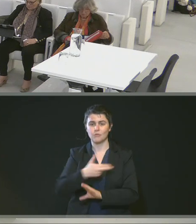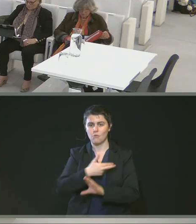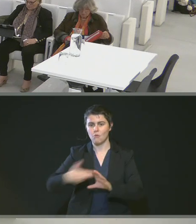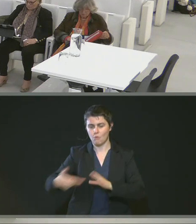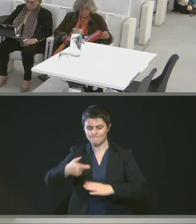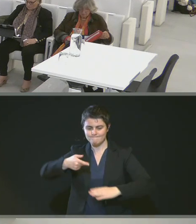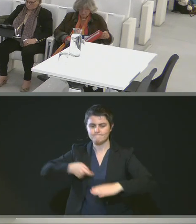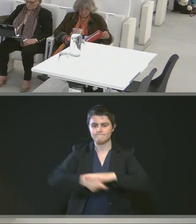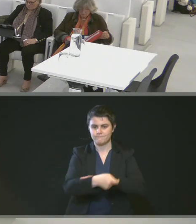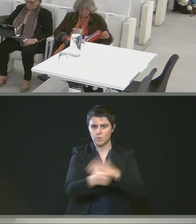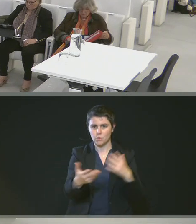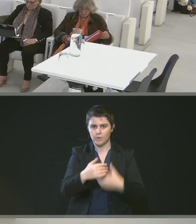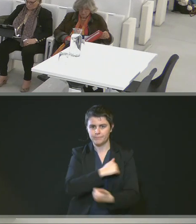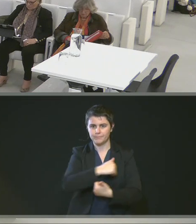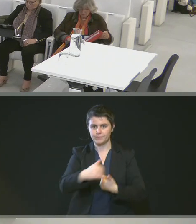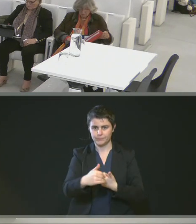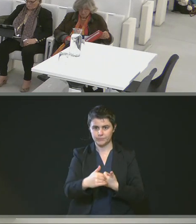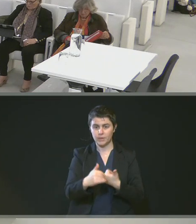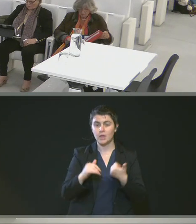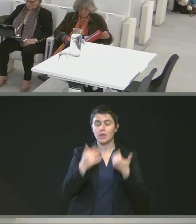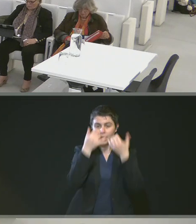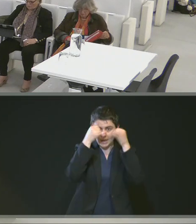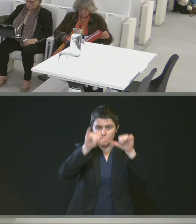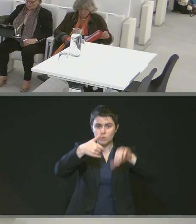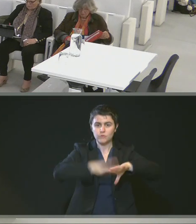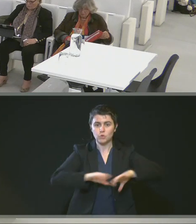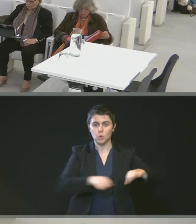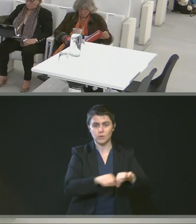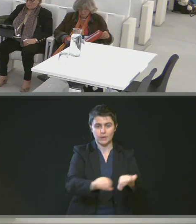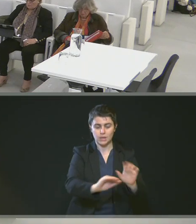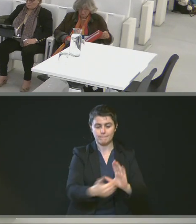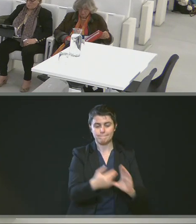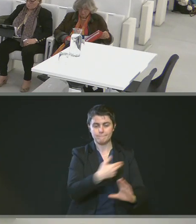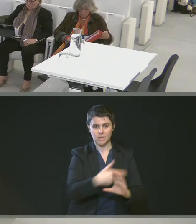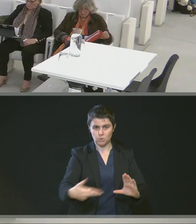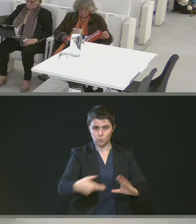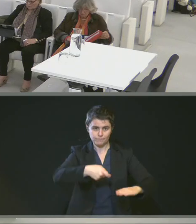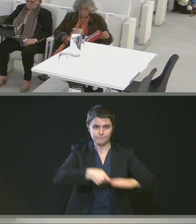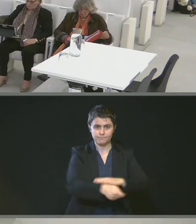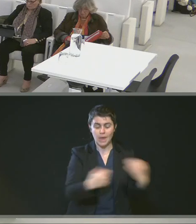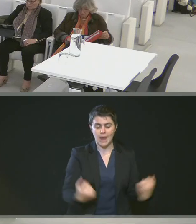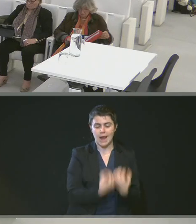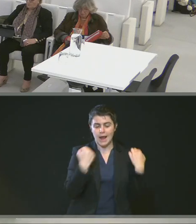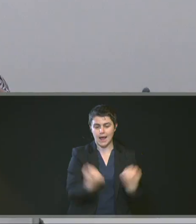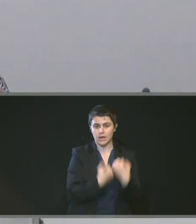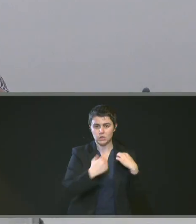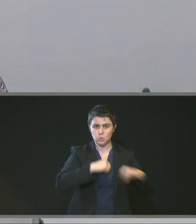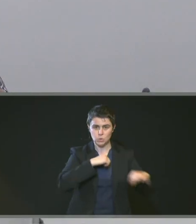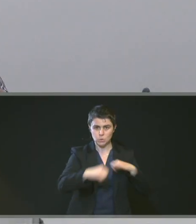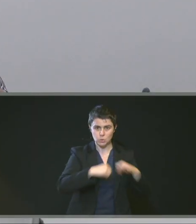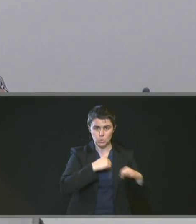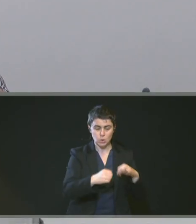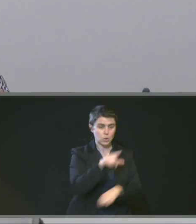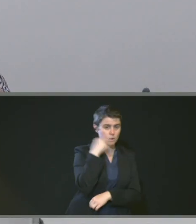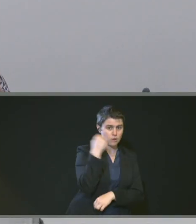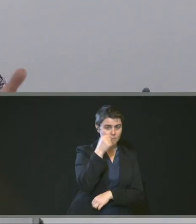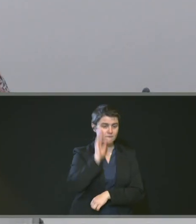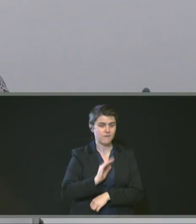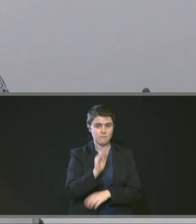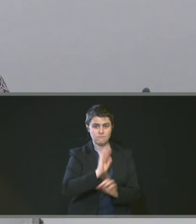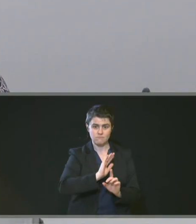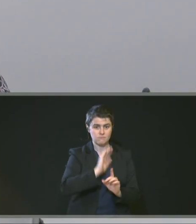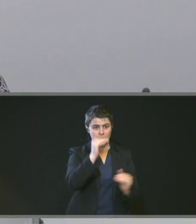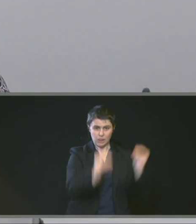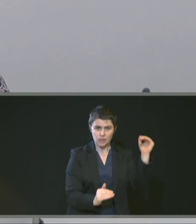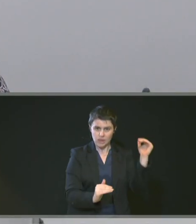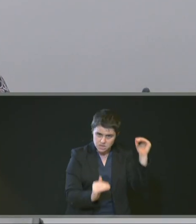subventions suivantes. La commune d'Elboeuf-sur-Seine, 1 000 euros pour l'action lutte contre les discriminations égalité femmes-hommes. Et avec l